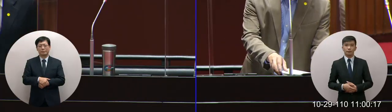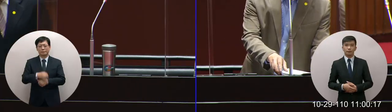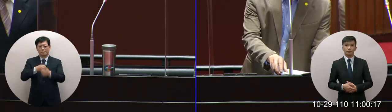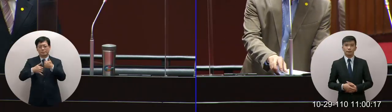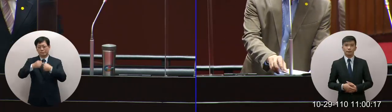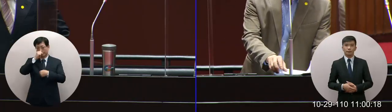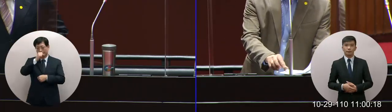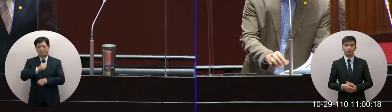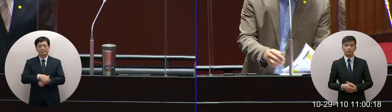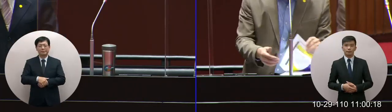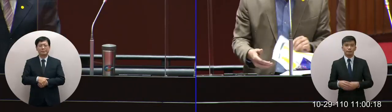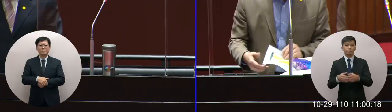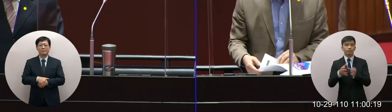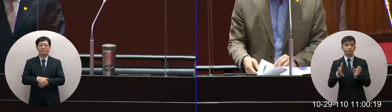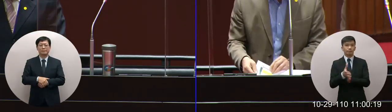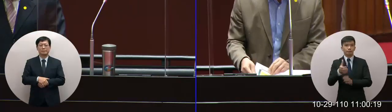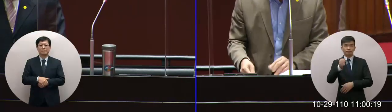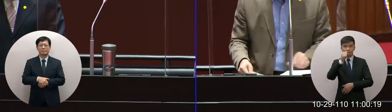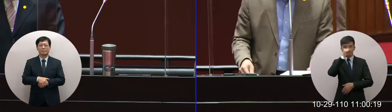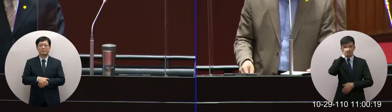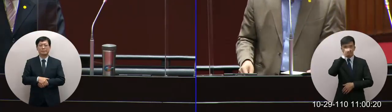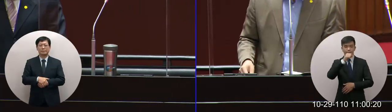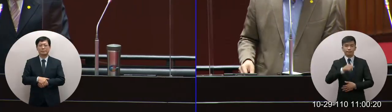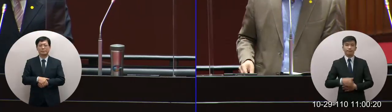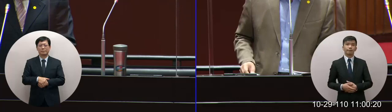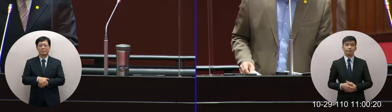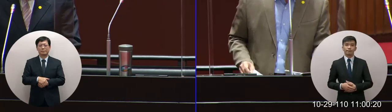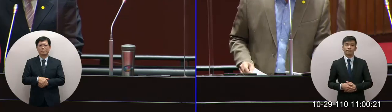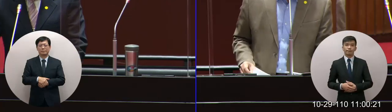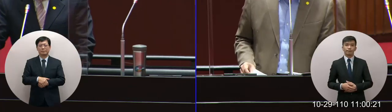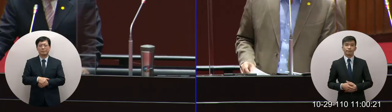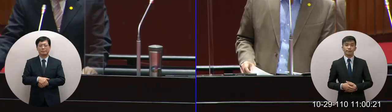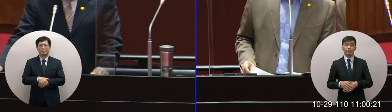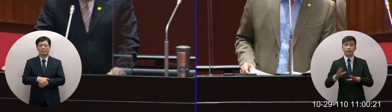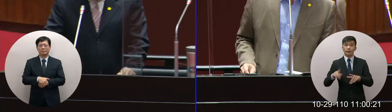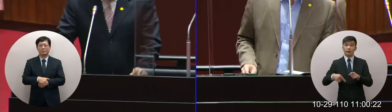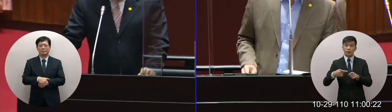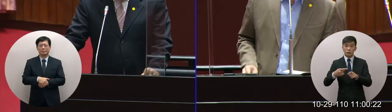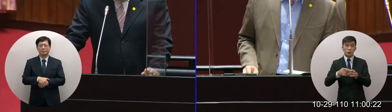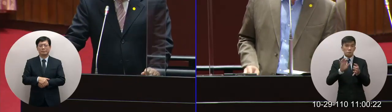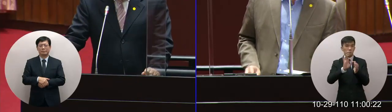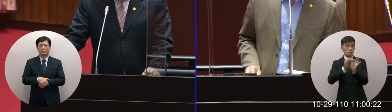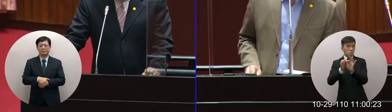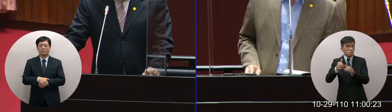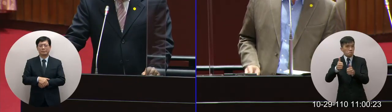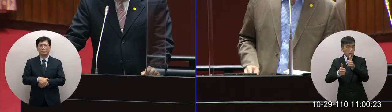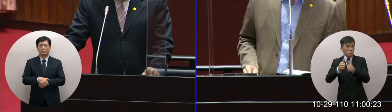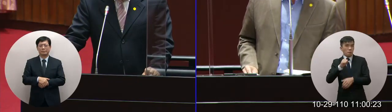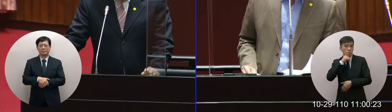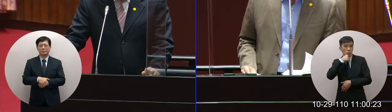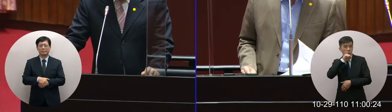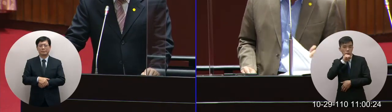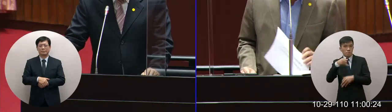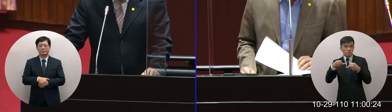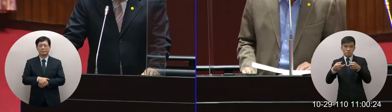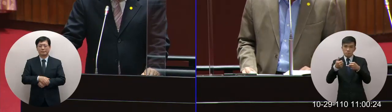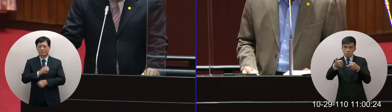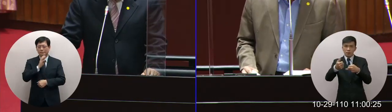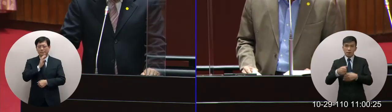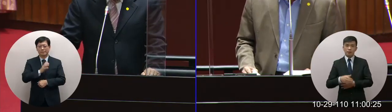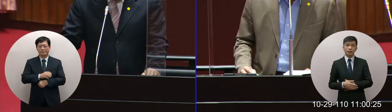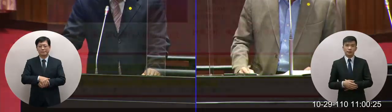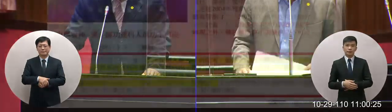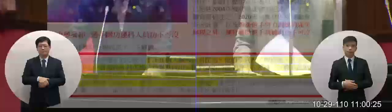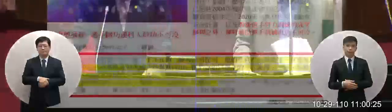委員好這個我們今年的這個奧運台灣現非常出色所以大家都